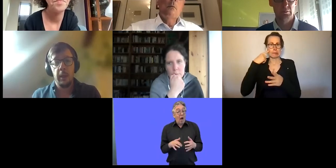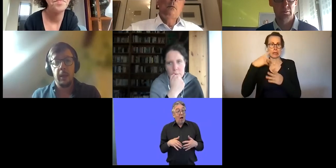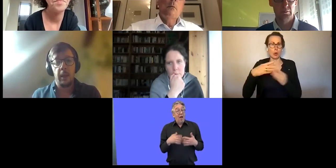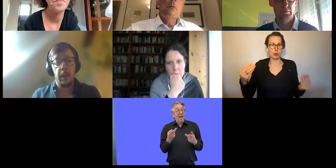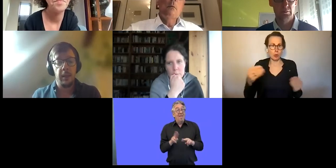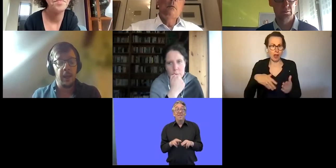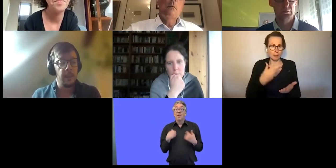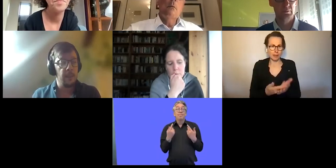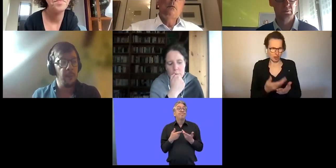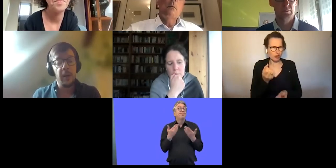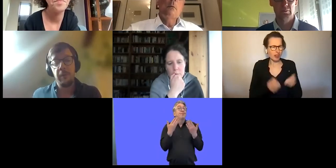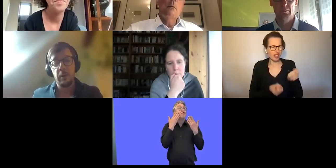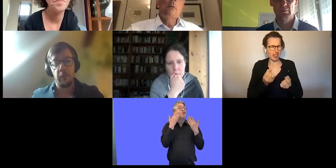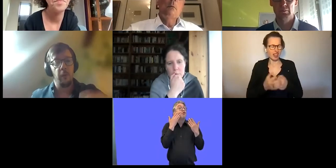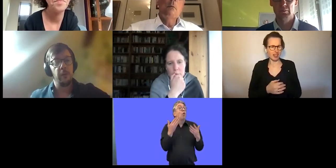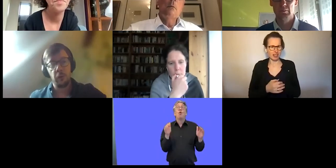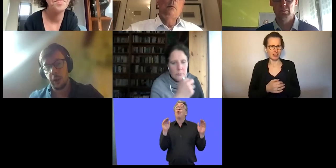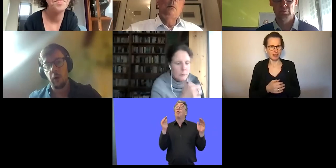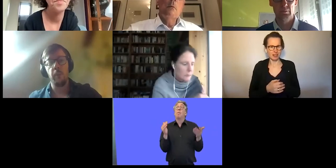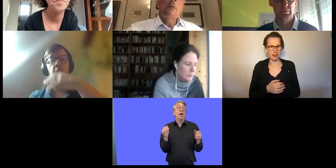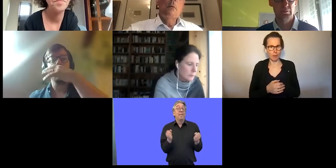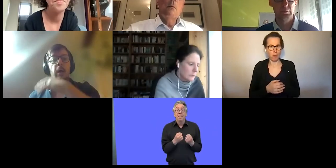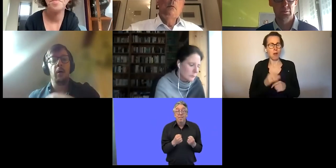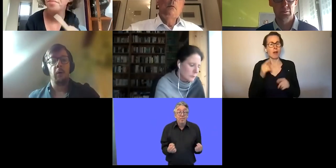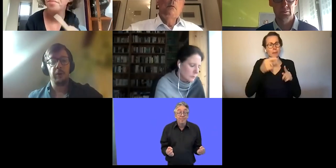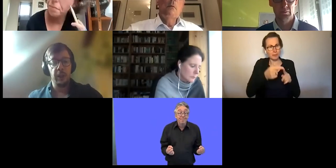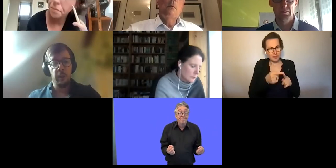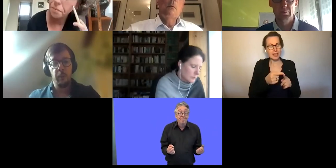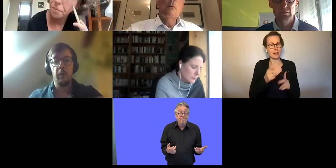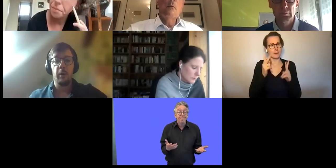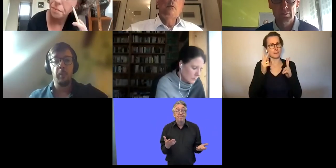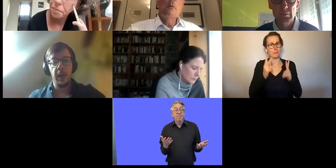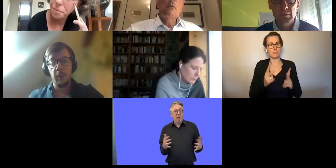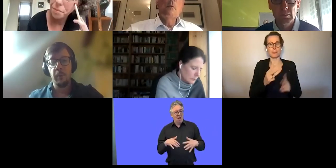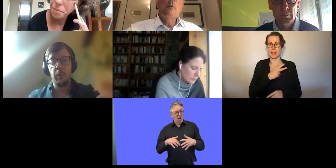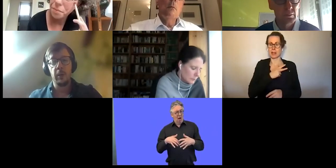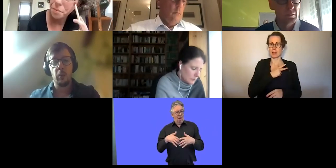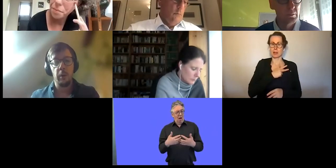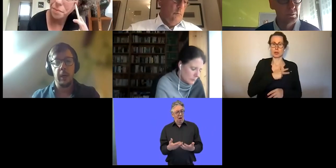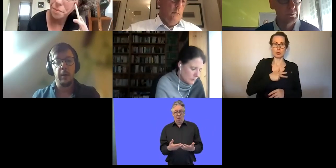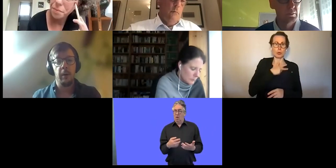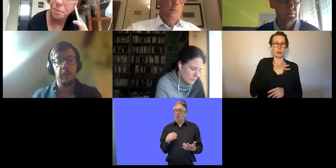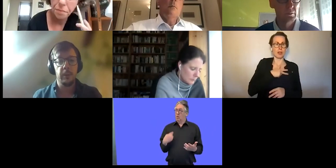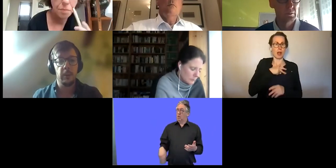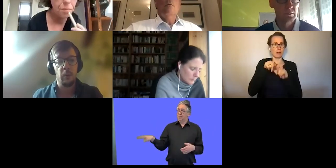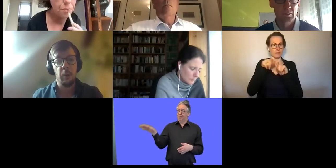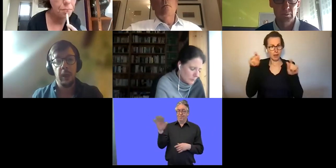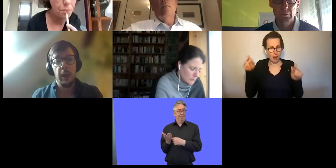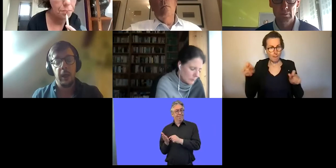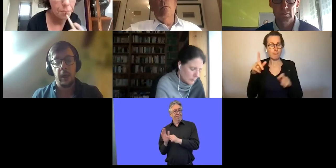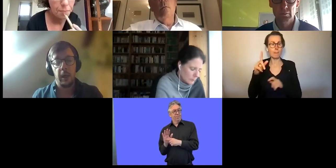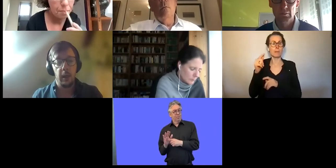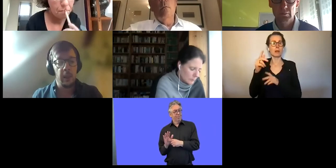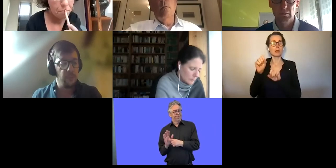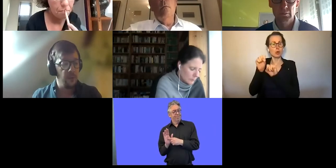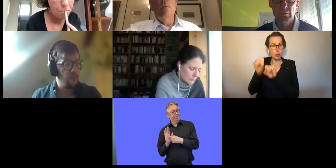wenn man Lösungen vorschlagen soll, durch die sichergestellt werden soll, dass die Vorteile der geschützten